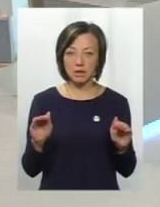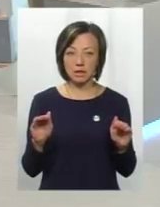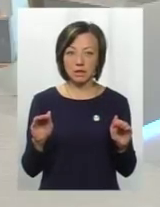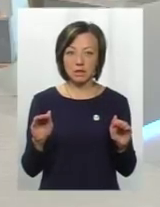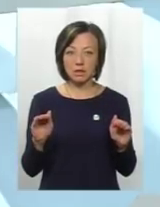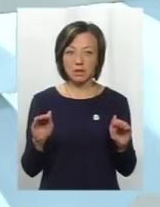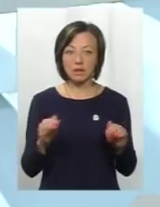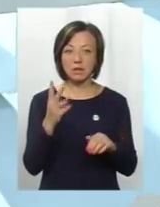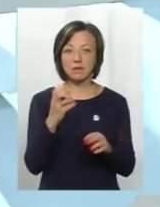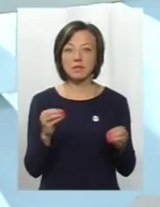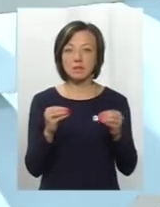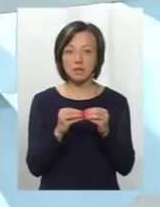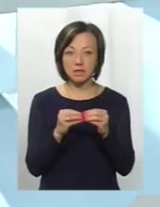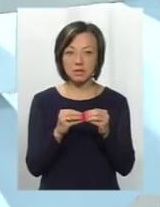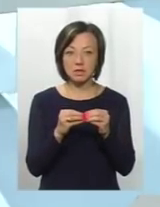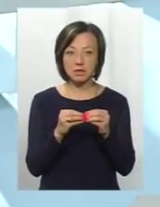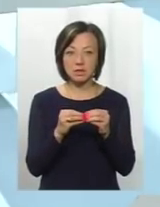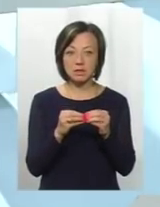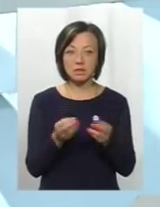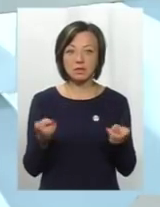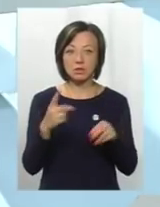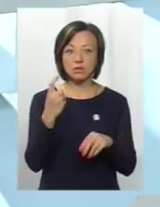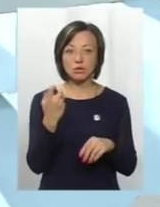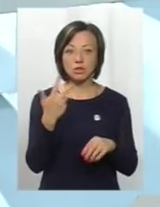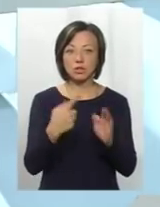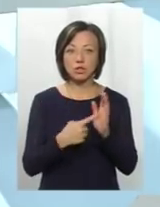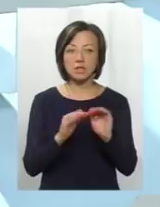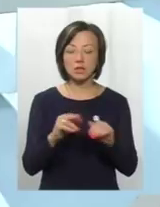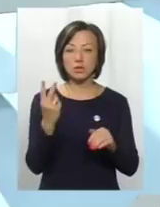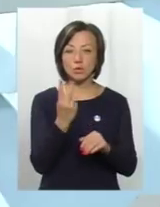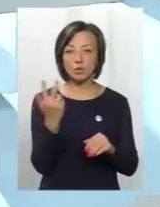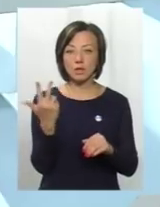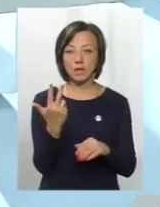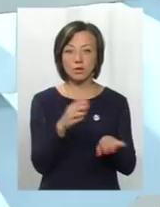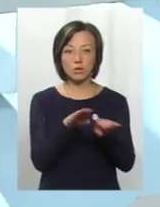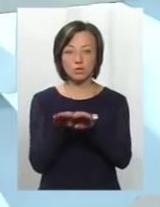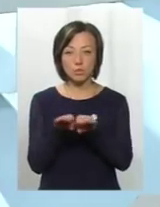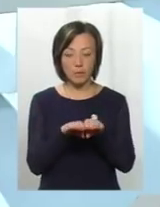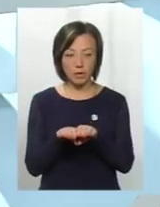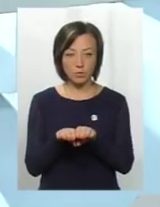із них початкова школа. Значить, у нас залишається 136 дітей другого, третього ступеня.